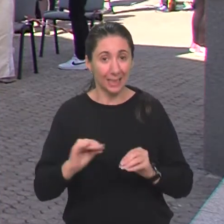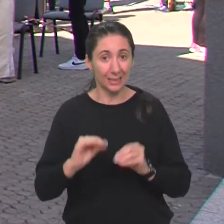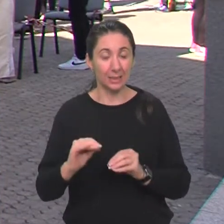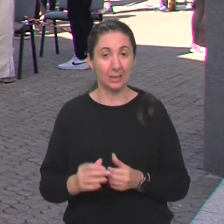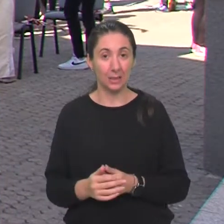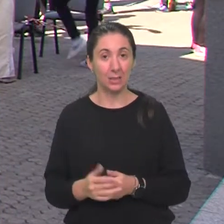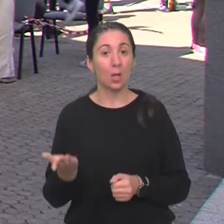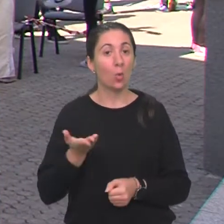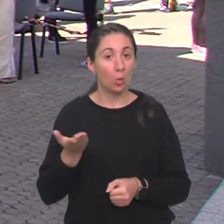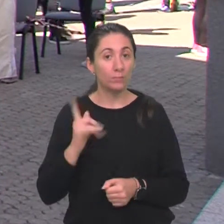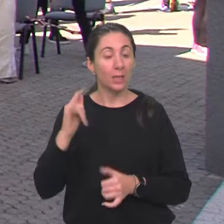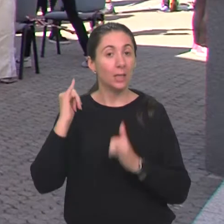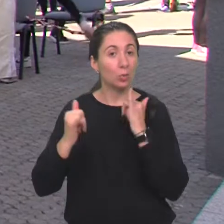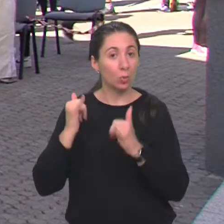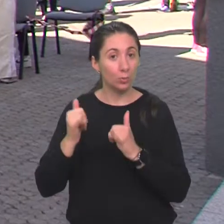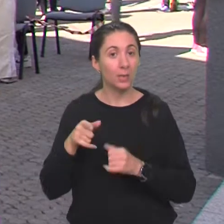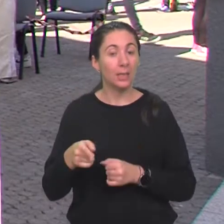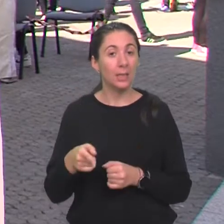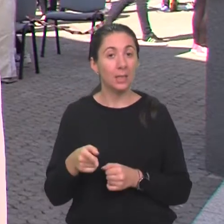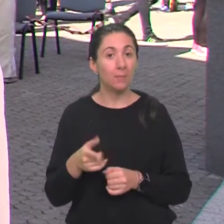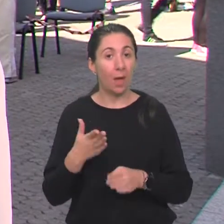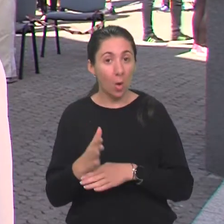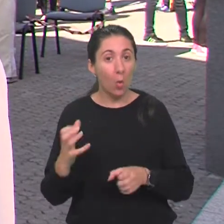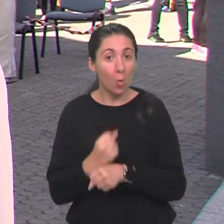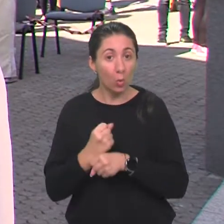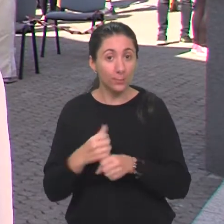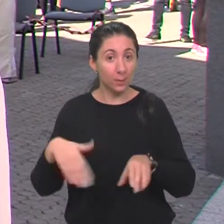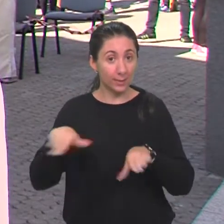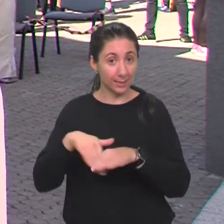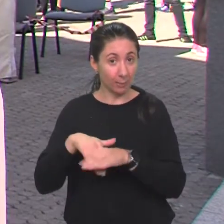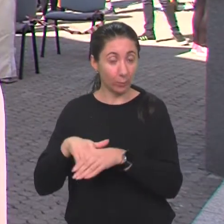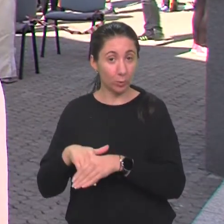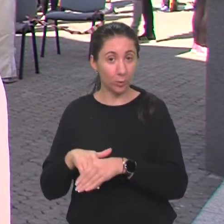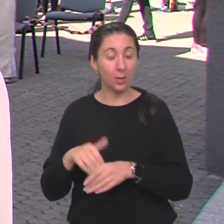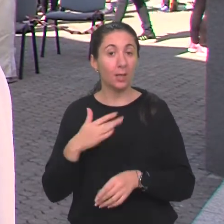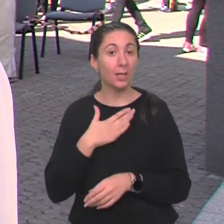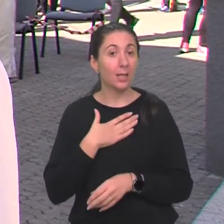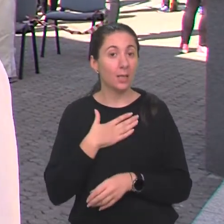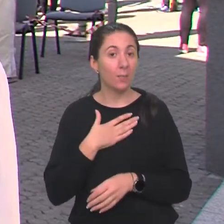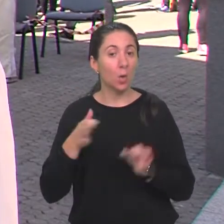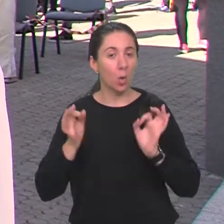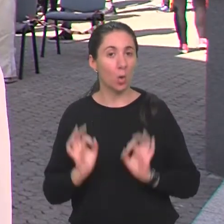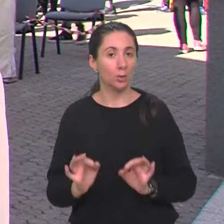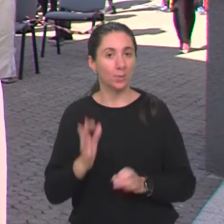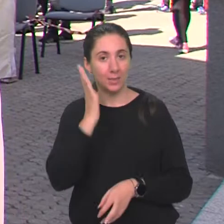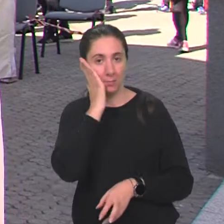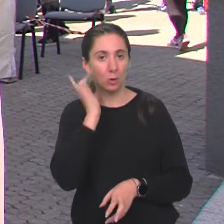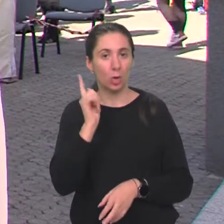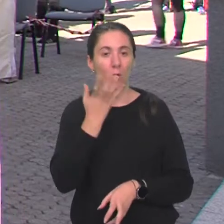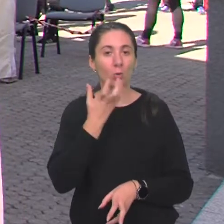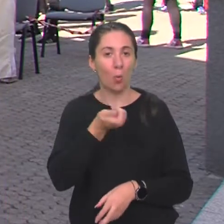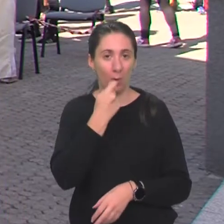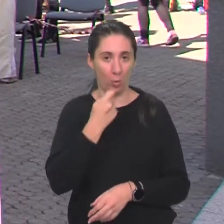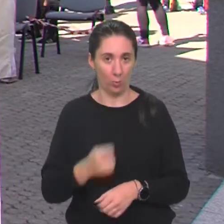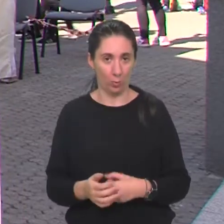Za ugostiteljstvo i turizam i time, ako se uspiju zaposliti, imaju osiguran smješta i topli